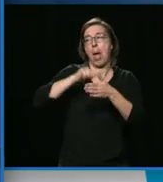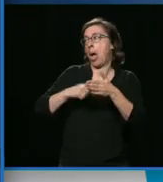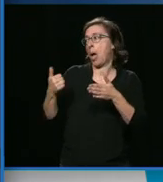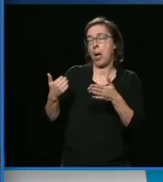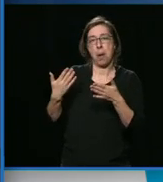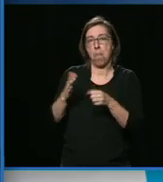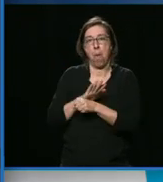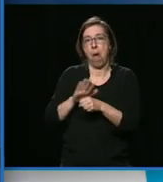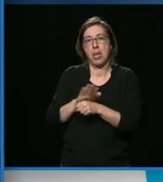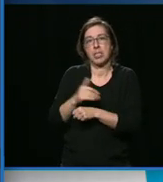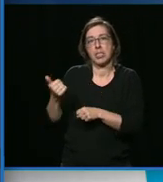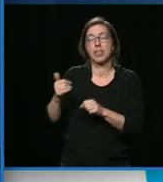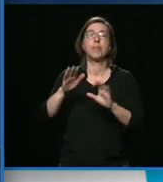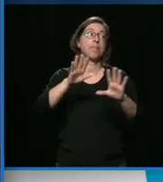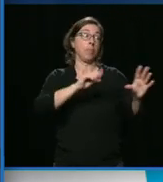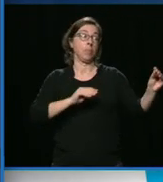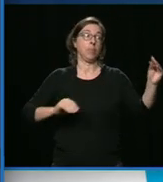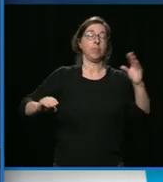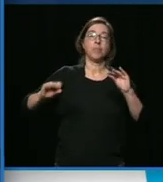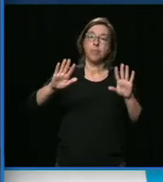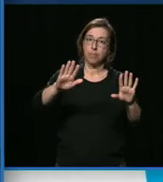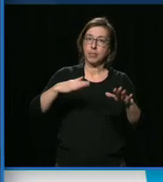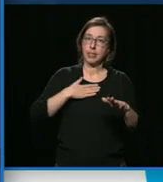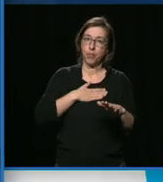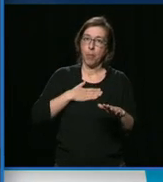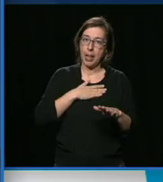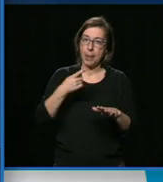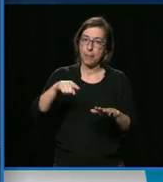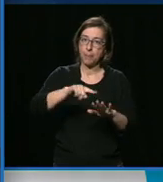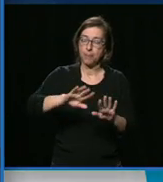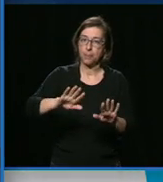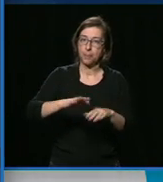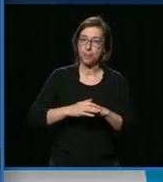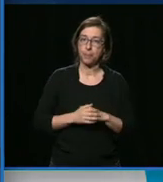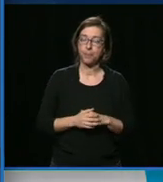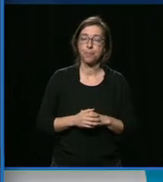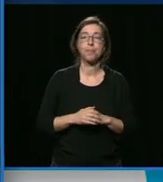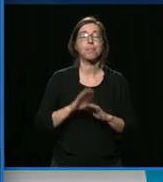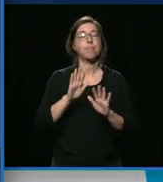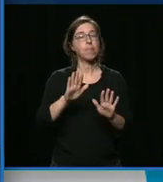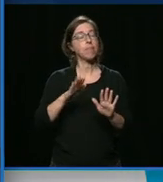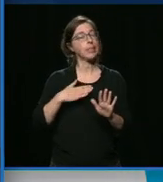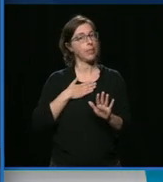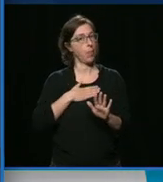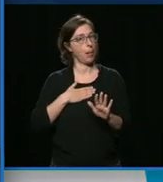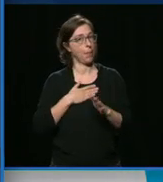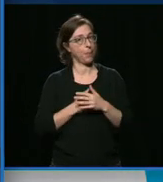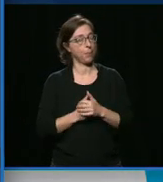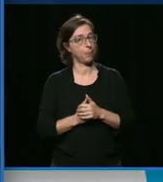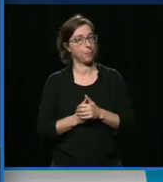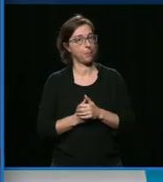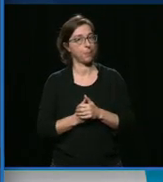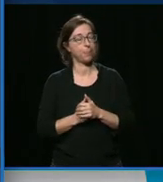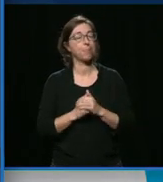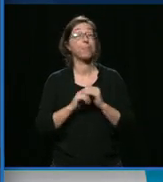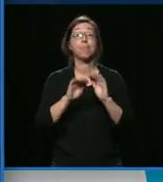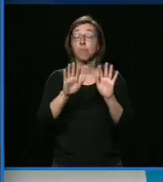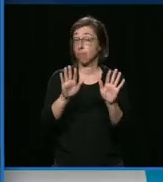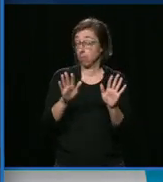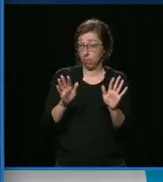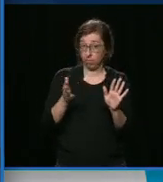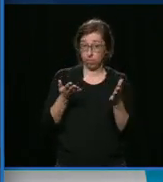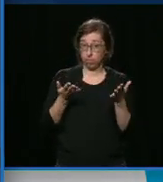nous n'avons pas